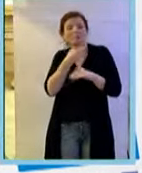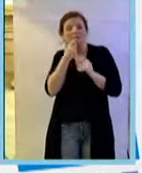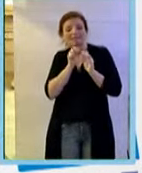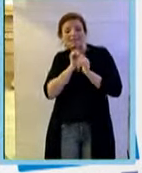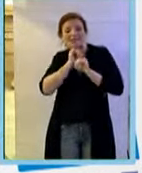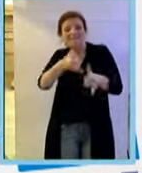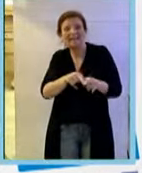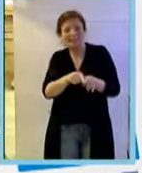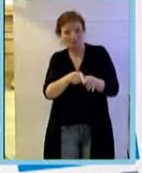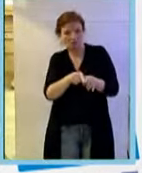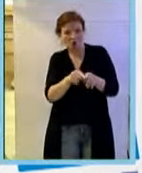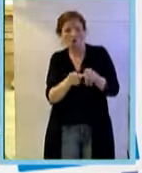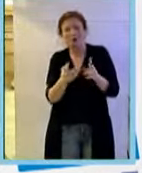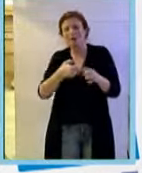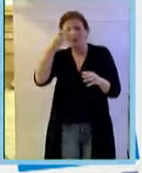'NGF.